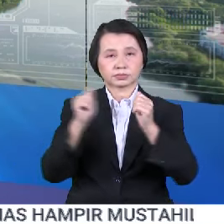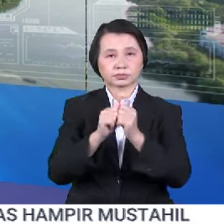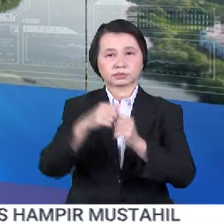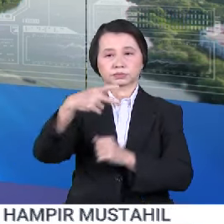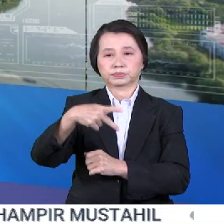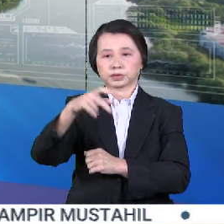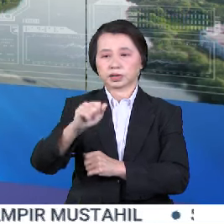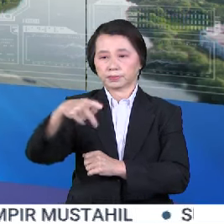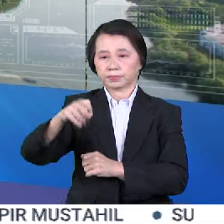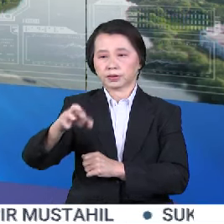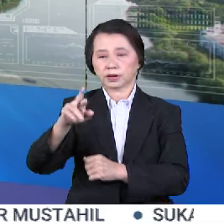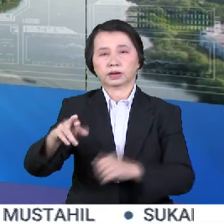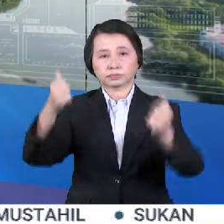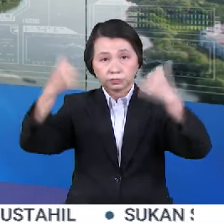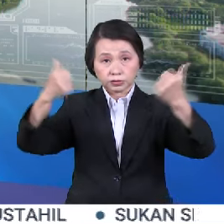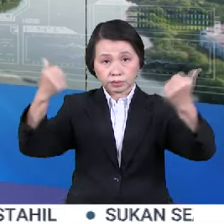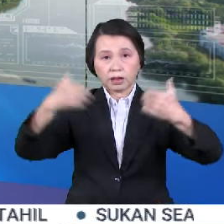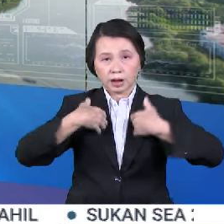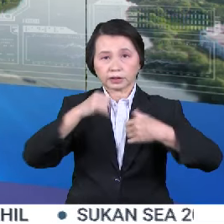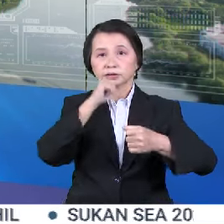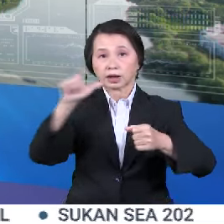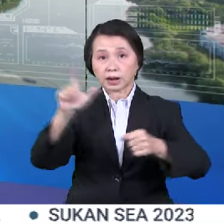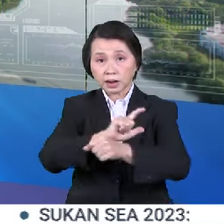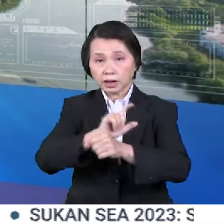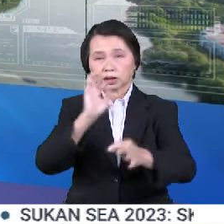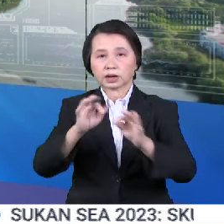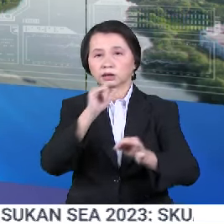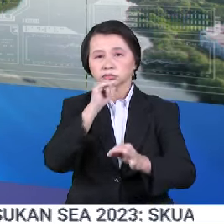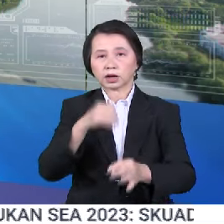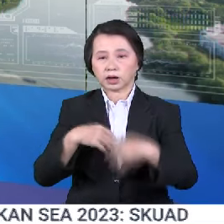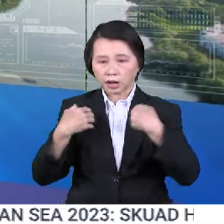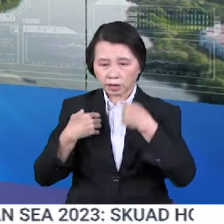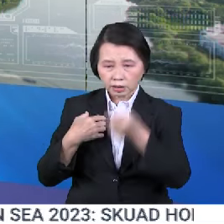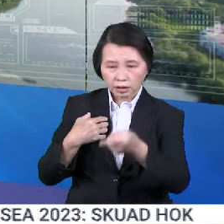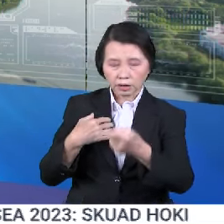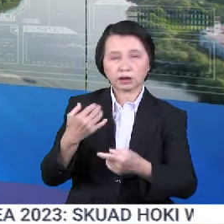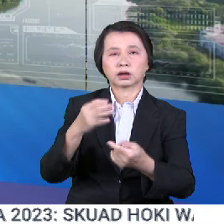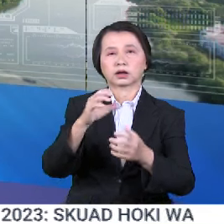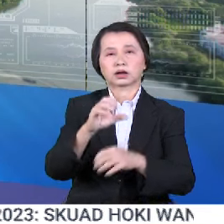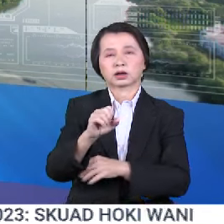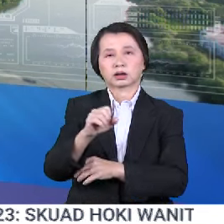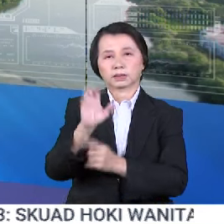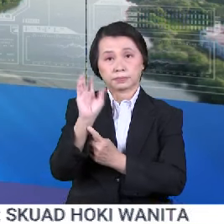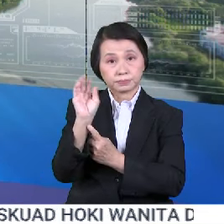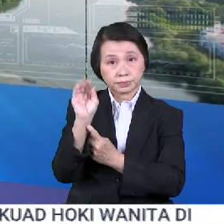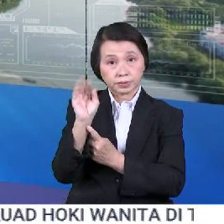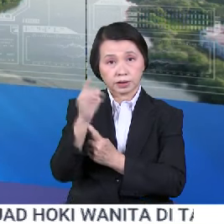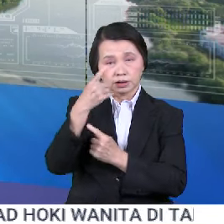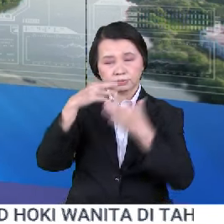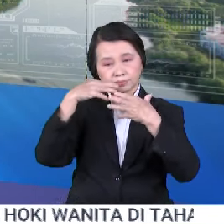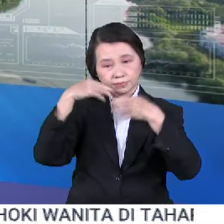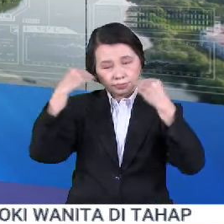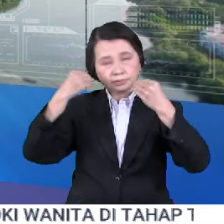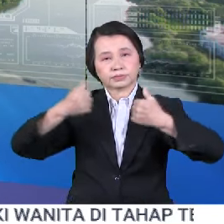papar, sambutan Adil Fitris mestinya ada yang tidak lengkap sekiranya tidak dihasi dengan tradisi susu atau pelita bagi mencuriakan